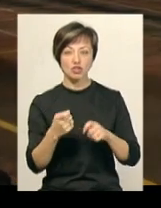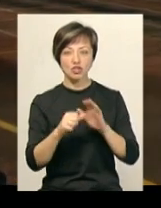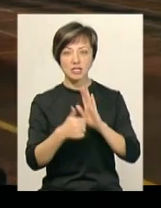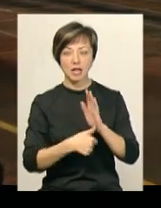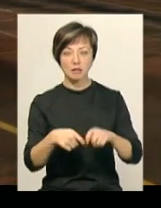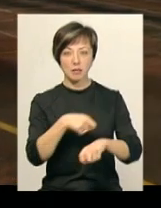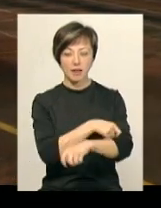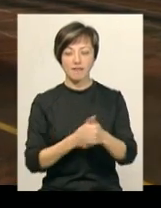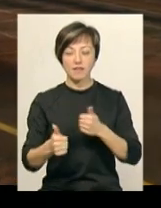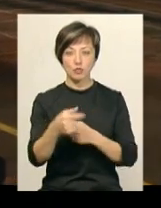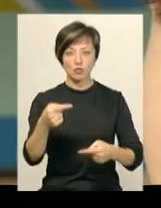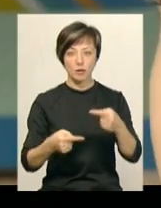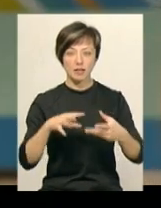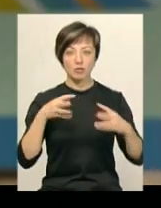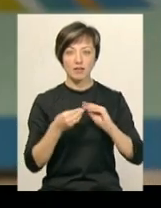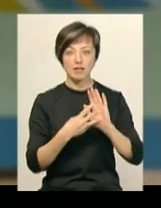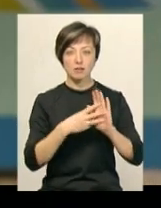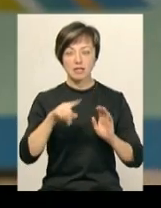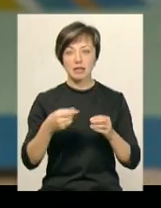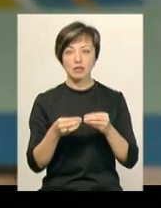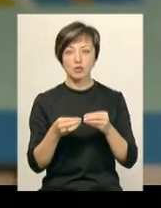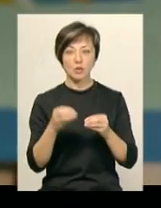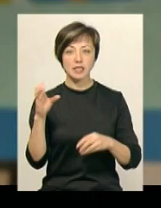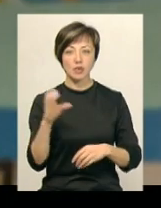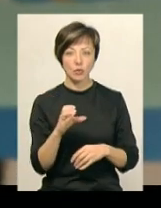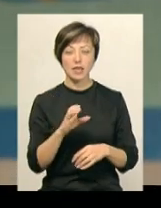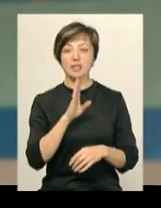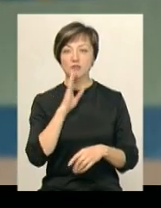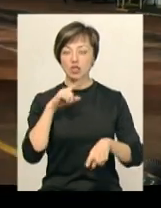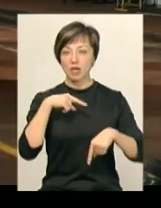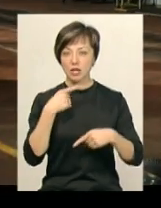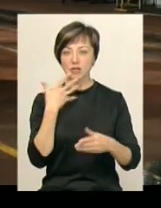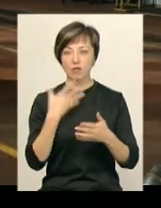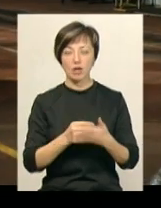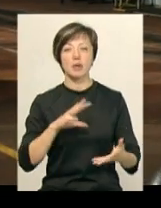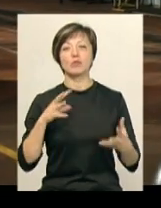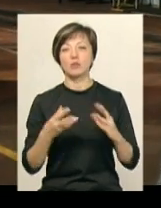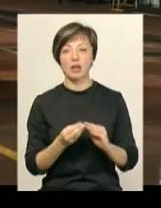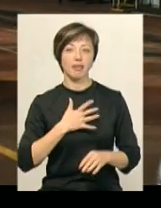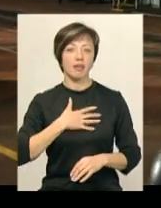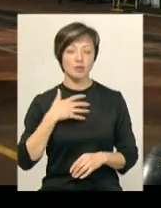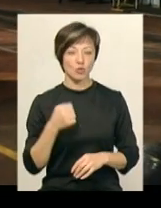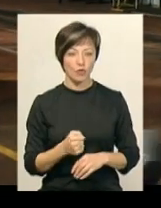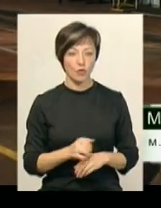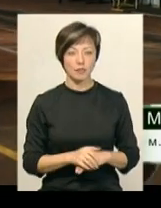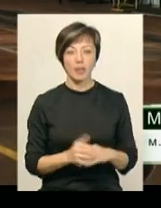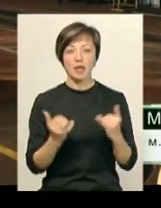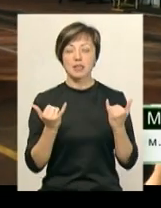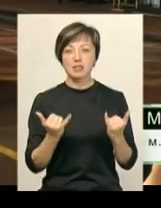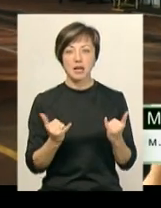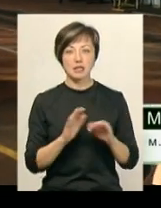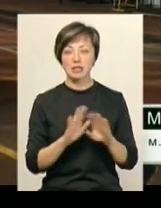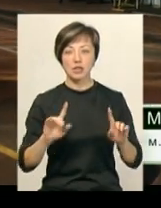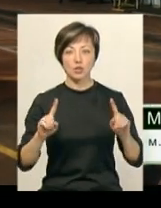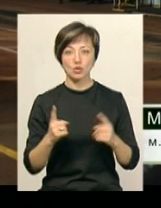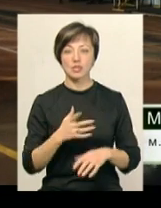випередила суперниць з результатом 8,10 секунди. Дівчина каже, своїм результатом не задоволена. Зараз не дуже задоволена,